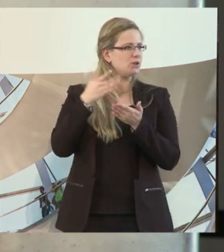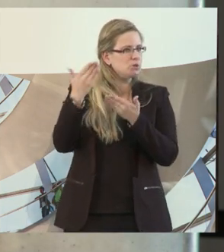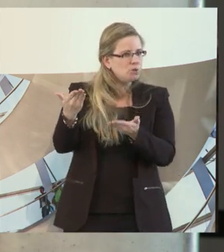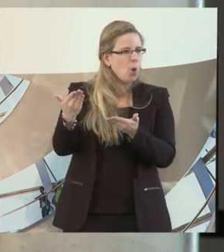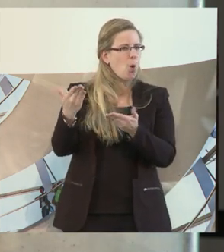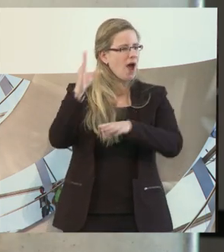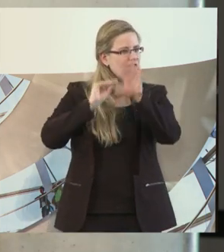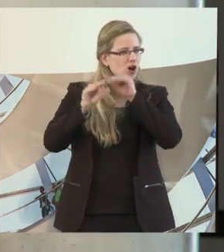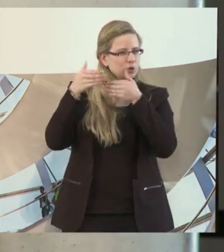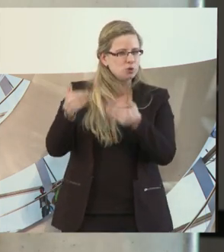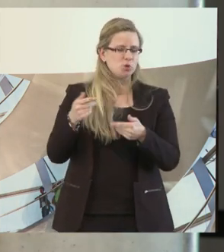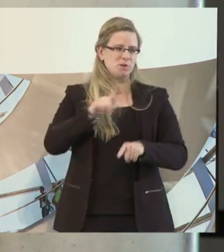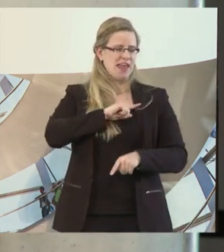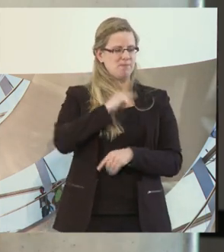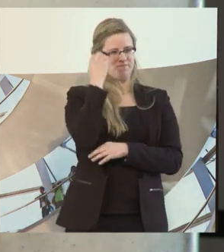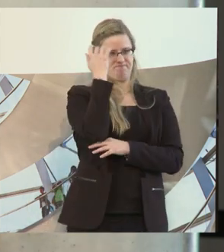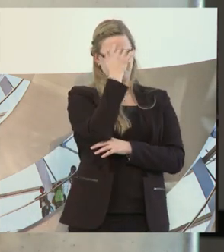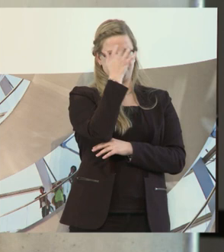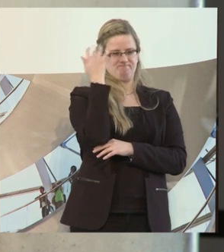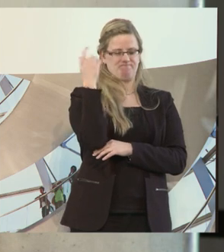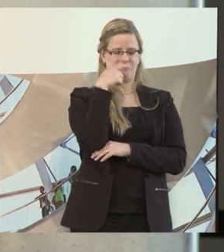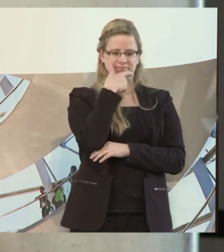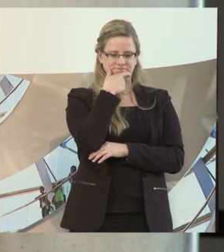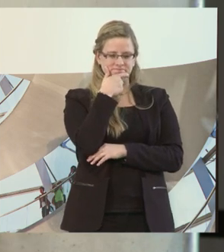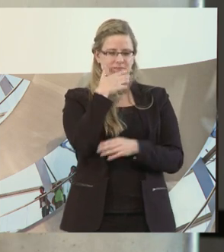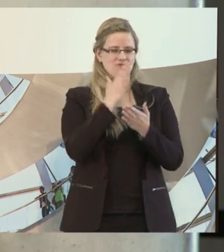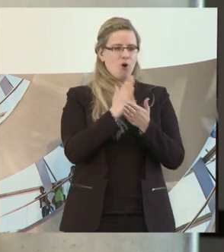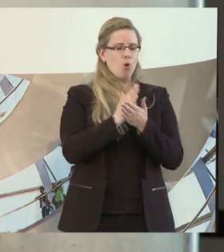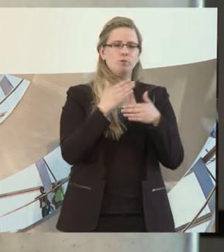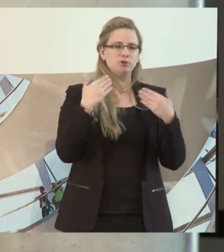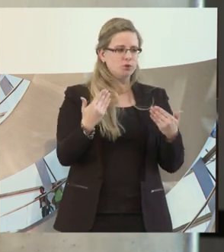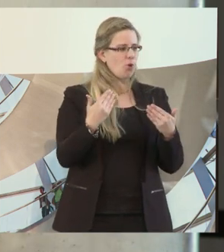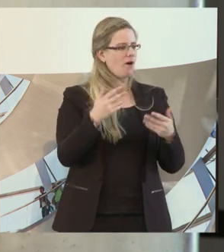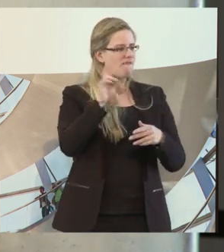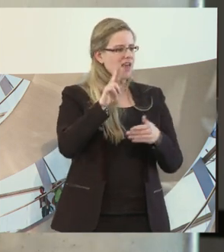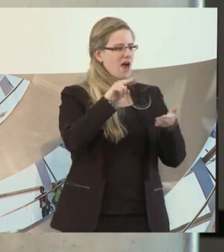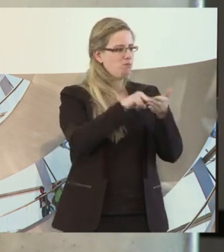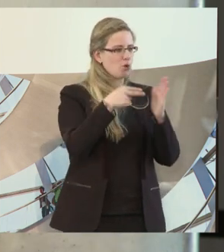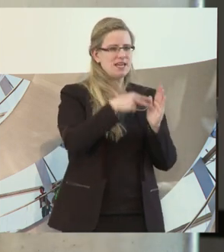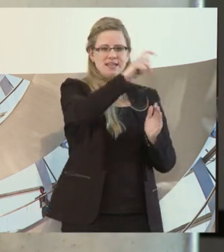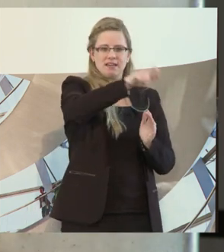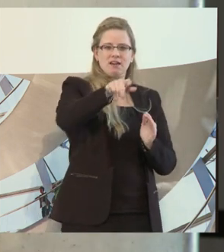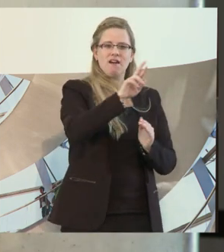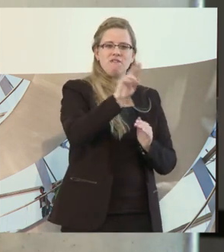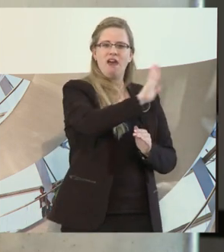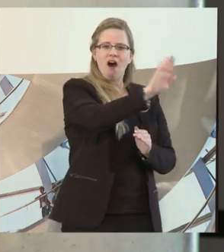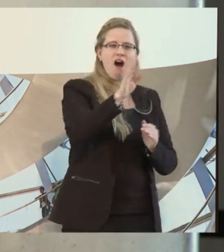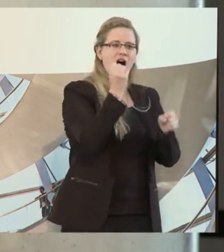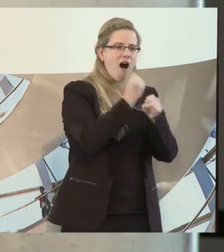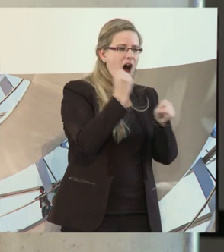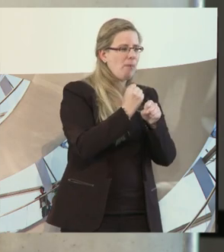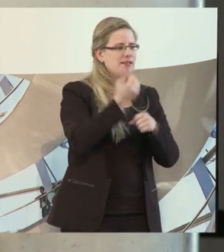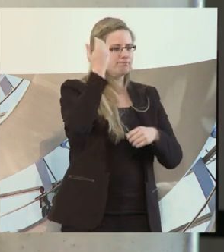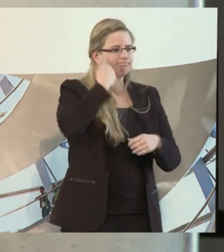nachdenklich. Weil ich erwarte, egal von wem in der Politik eigentlich immer, Vorschläge zu machen,